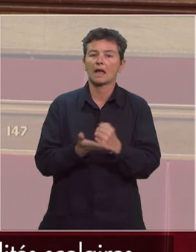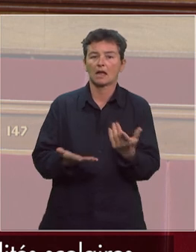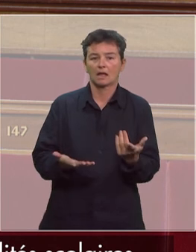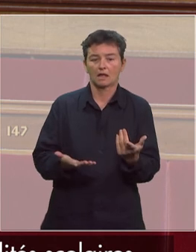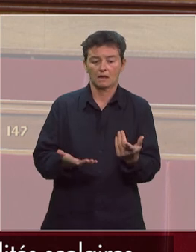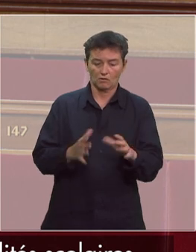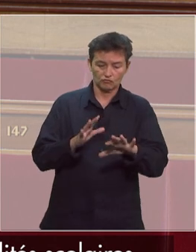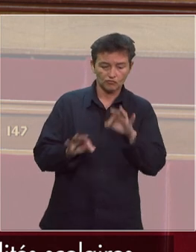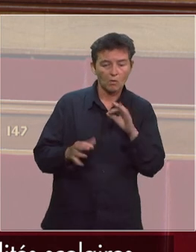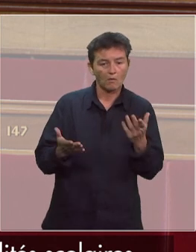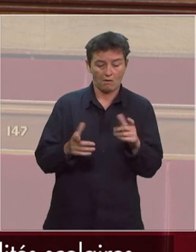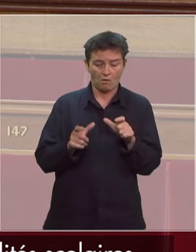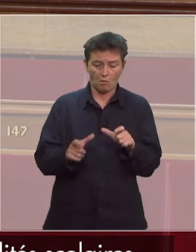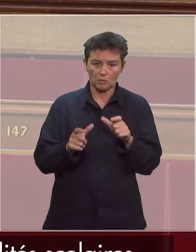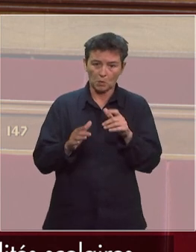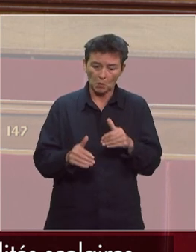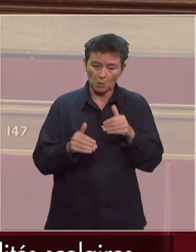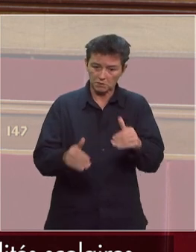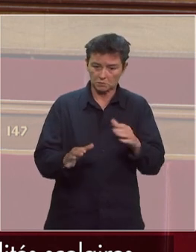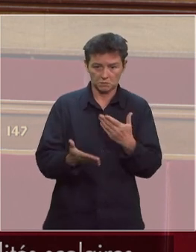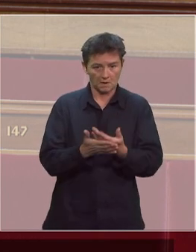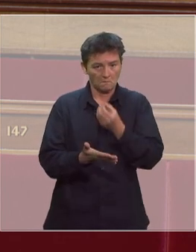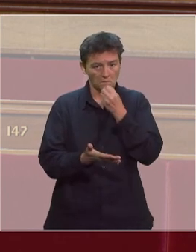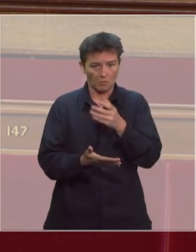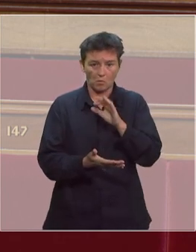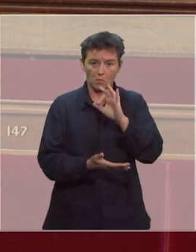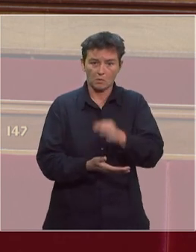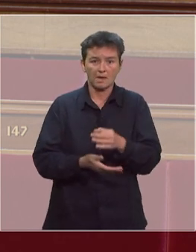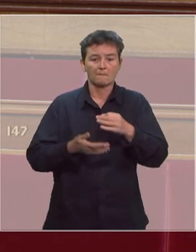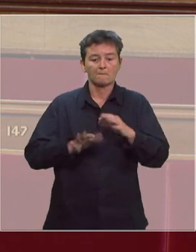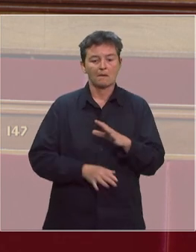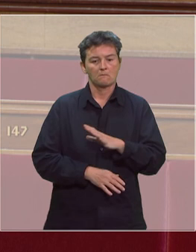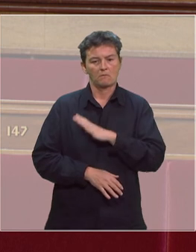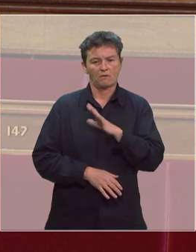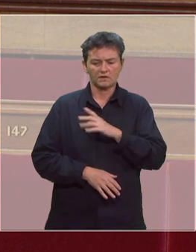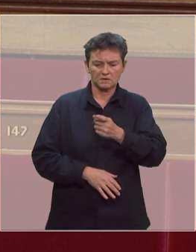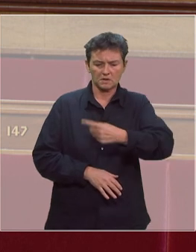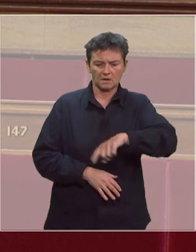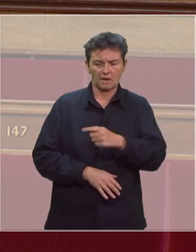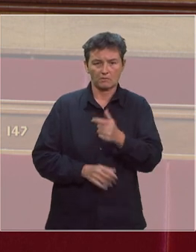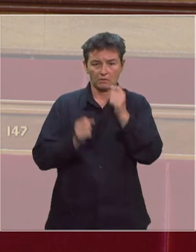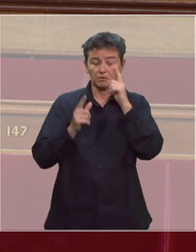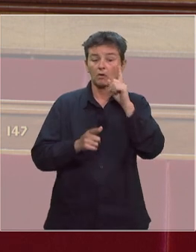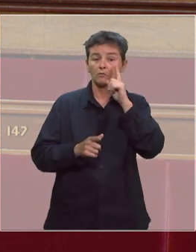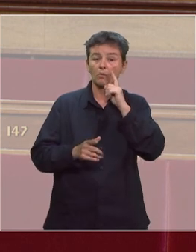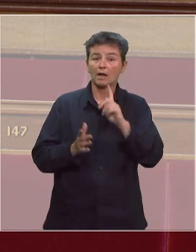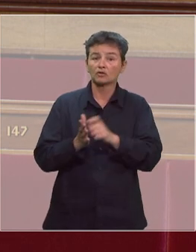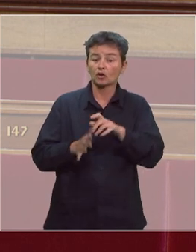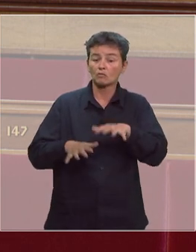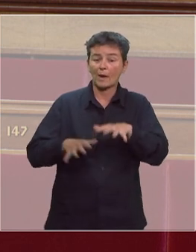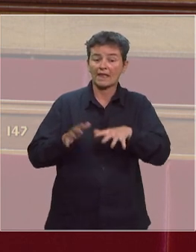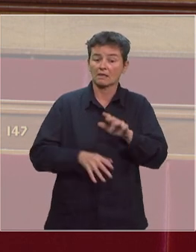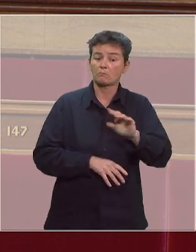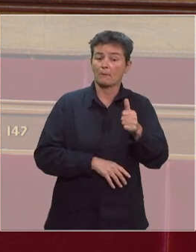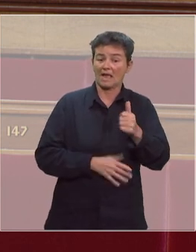choix du contrôle continu est selon moi un choix juste toutefois les professeurs s'étonnent que les moyennes de première ne soient pas prises